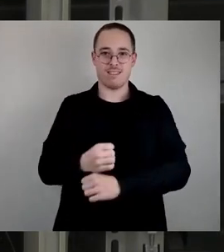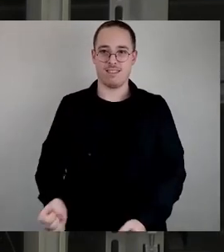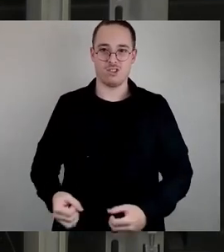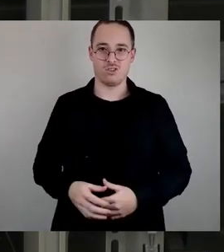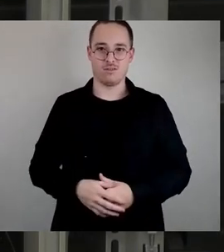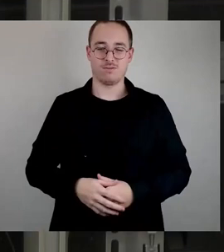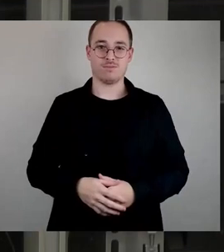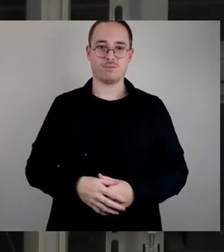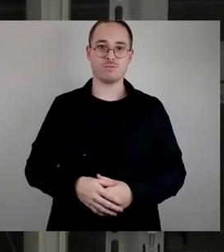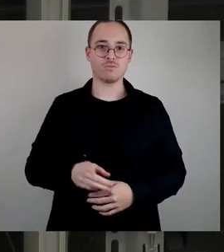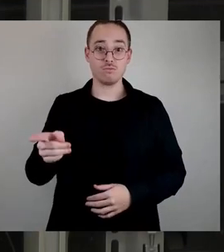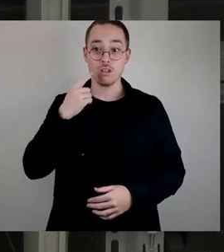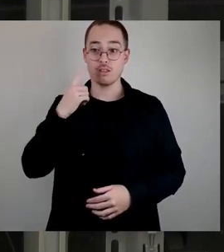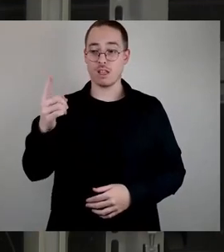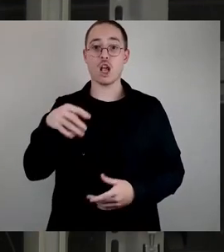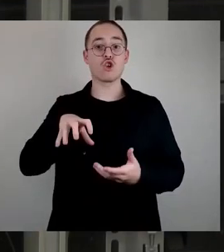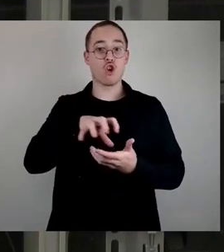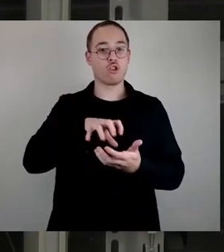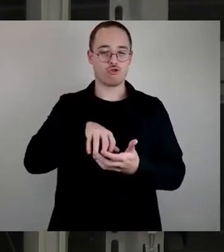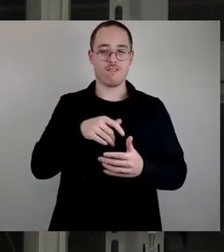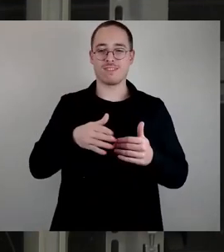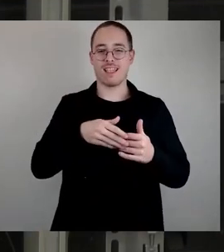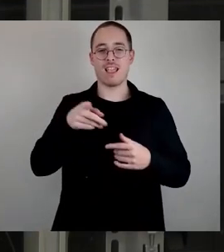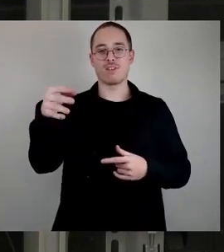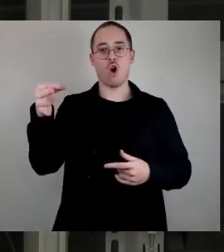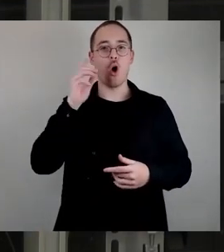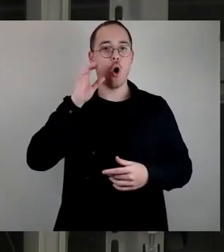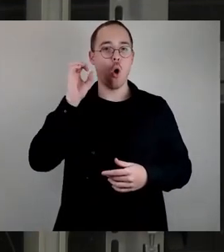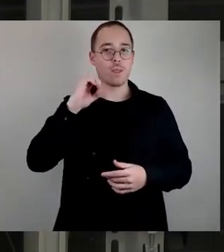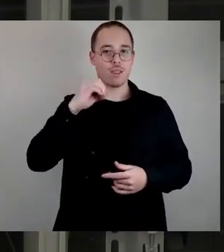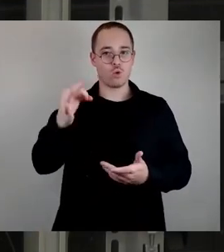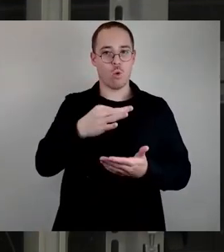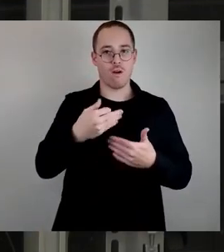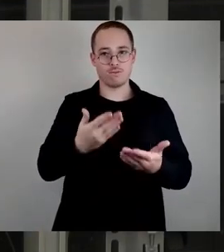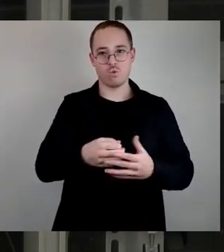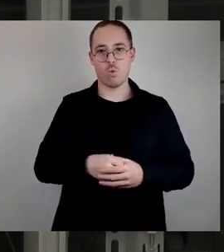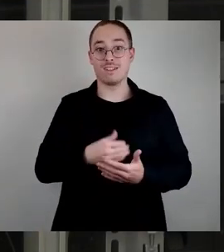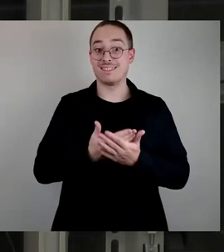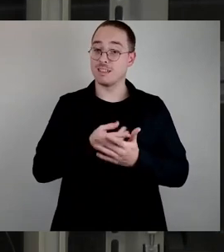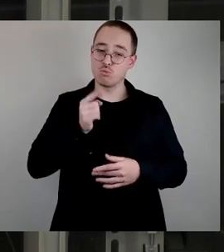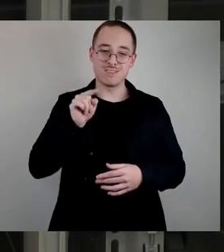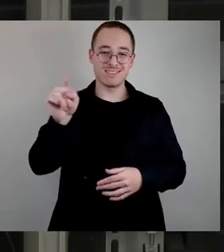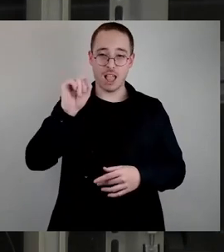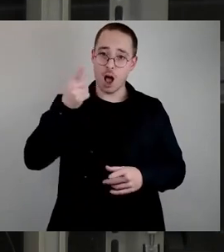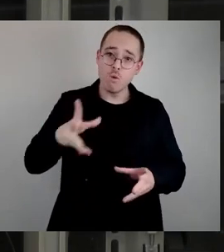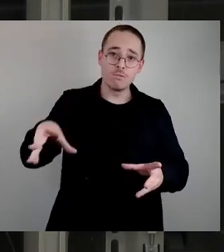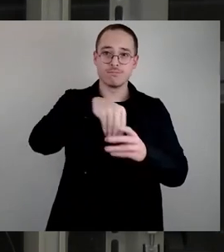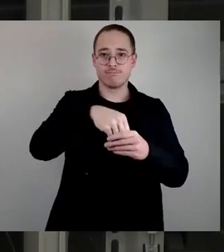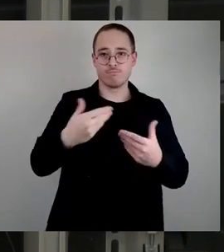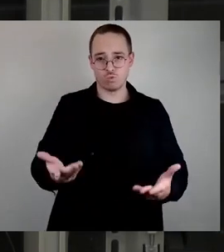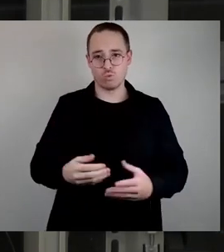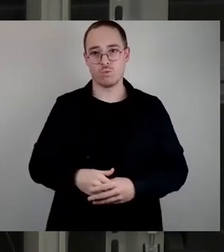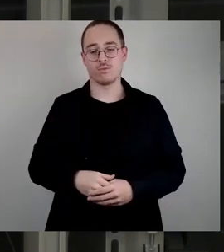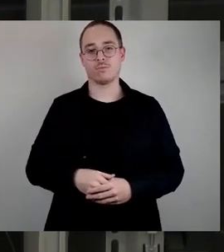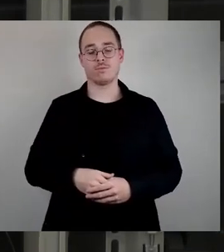näher an Ottendorf dran als Radeberg. Und wir müssen demzufolge Ottendorf trotzdem aufnehmen. Also deswegen, ich